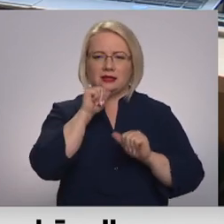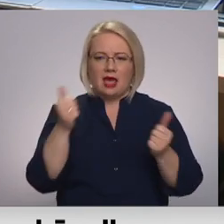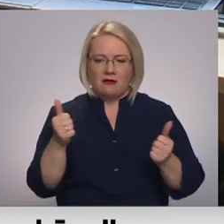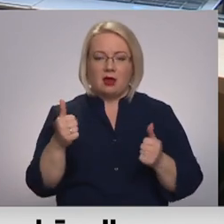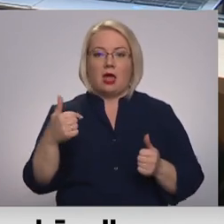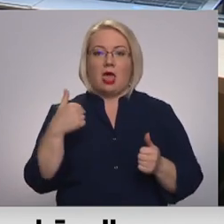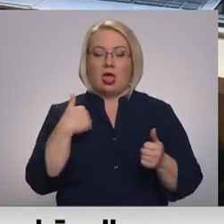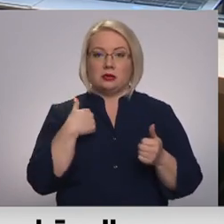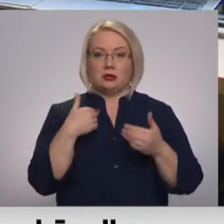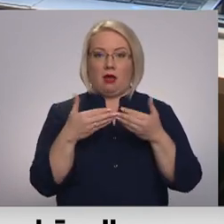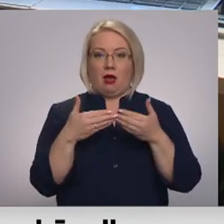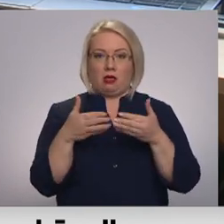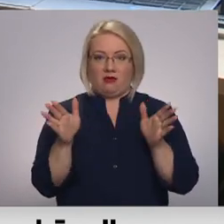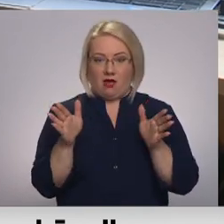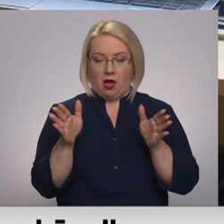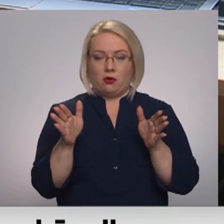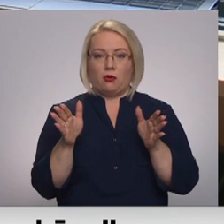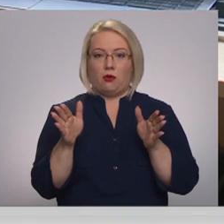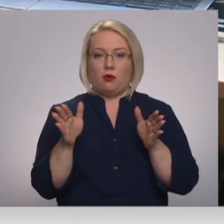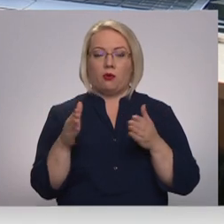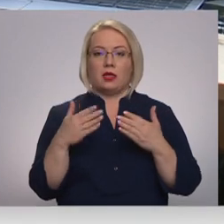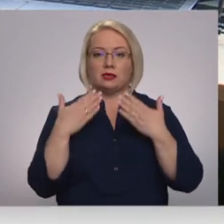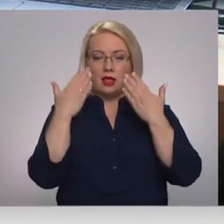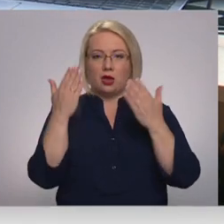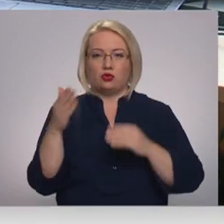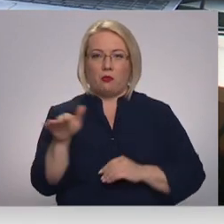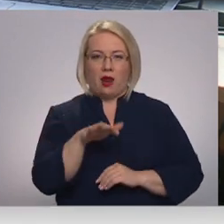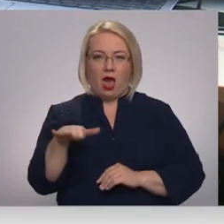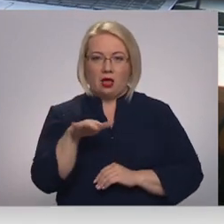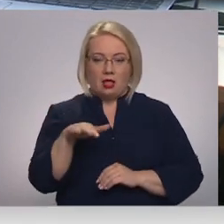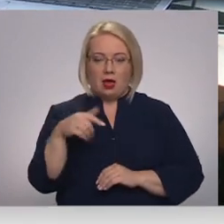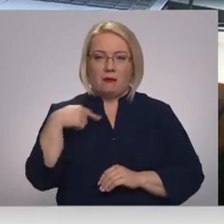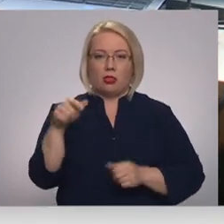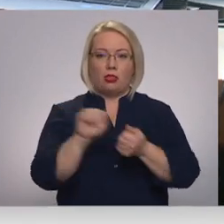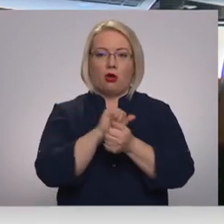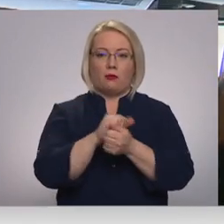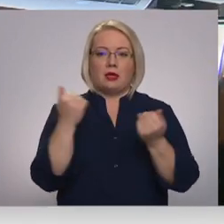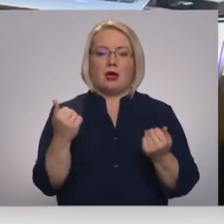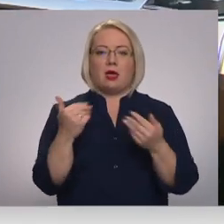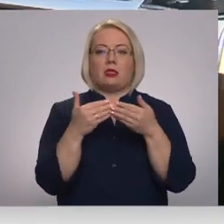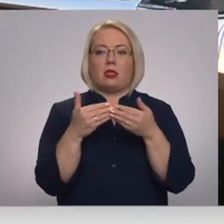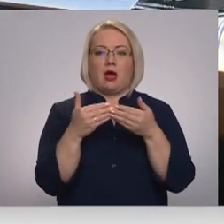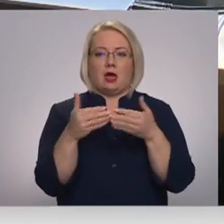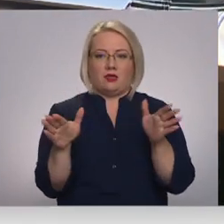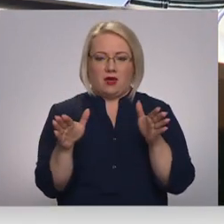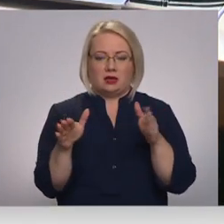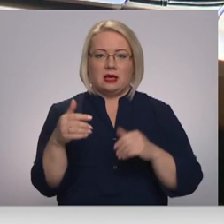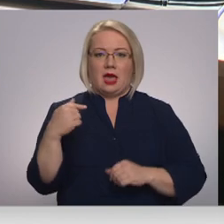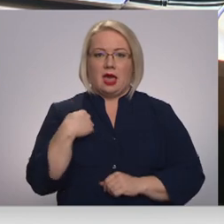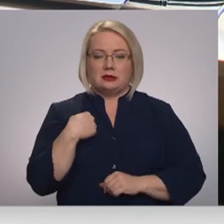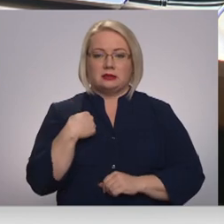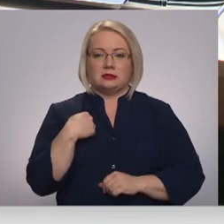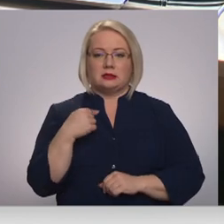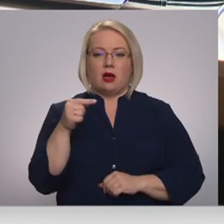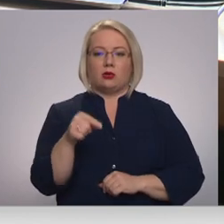atveru un ies lasu brailā. Tagad man tas dokuments ir atvērts. Lūk, es ar šo te